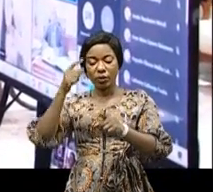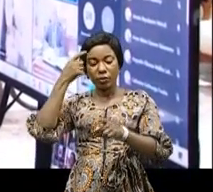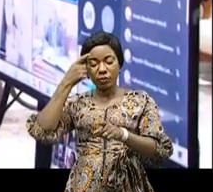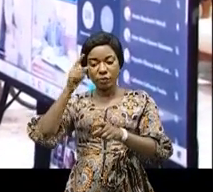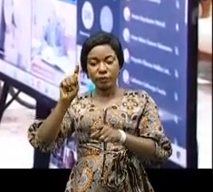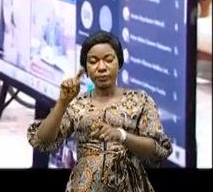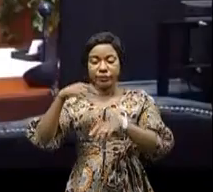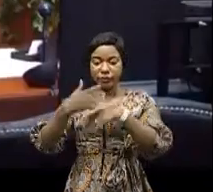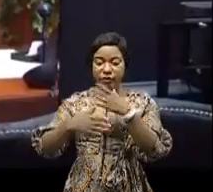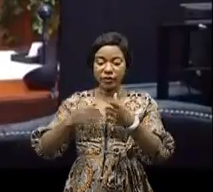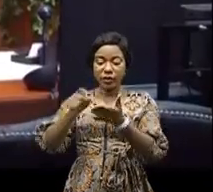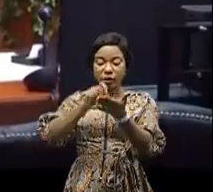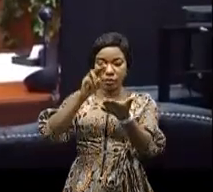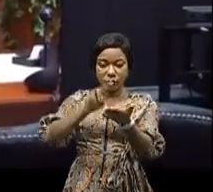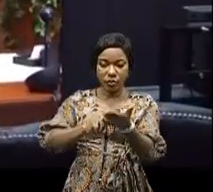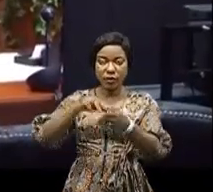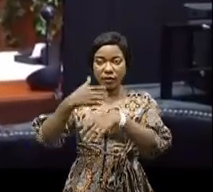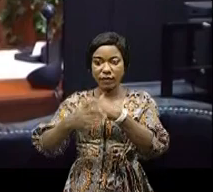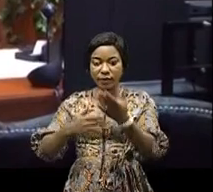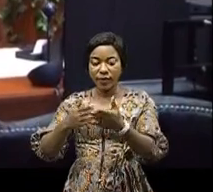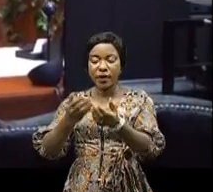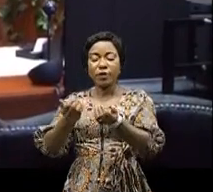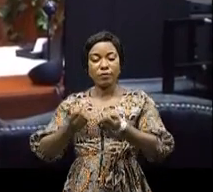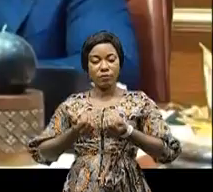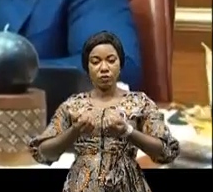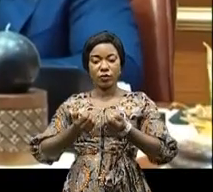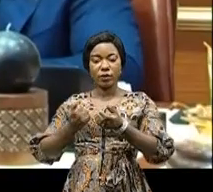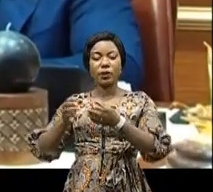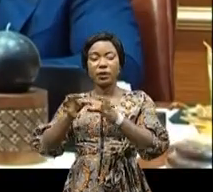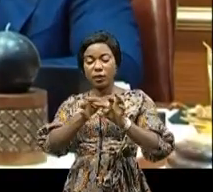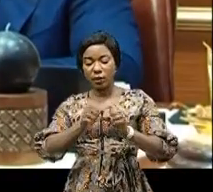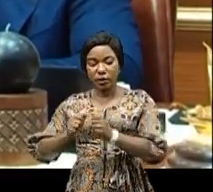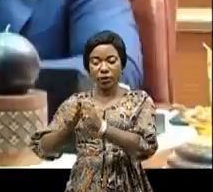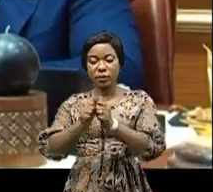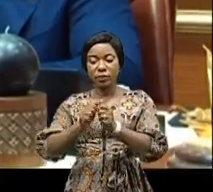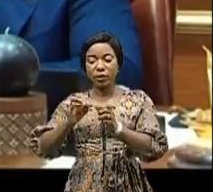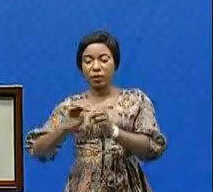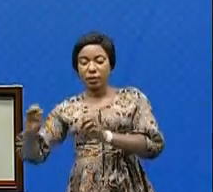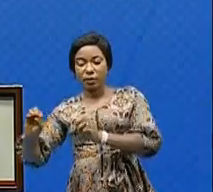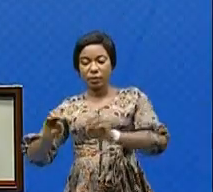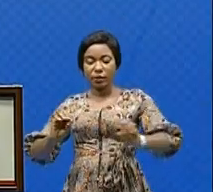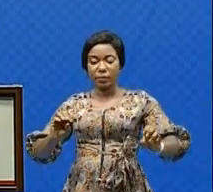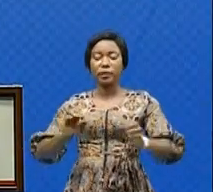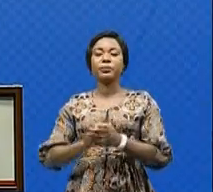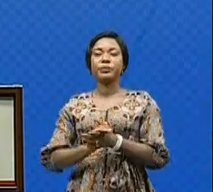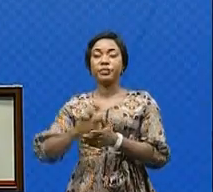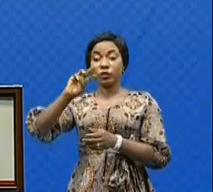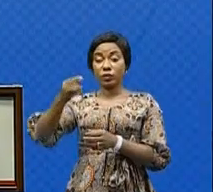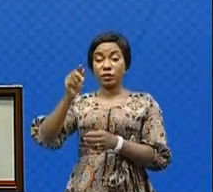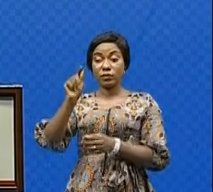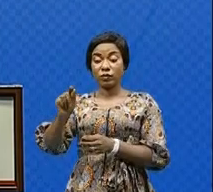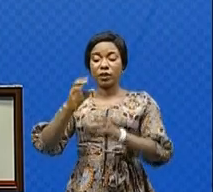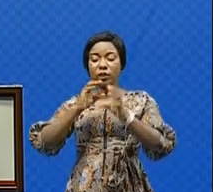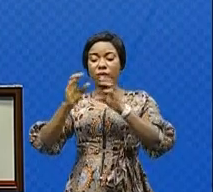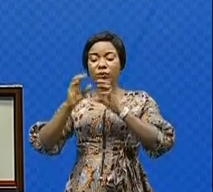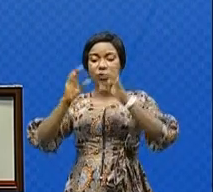l'exécution des contrats s'efface dans une volonté mutuelle gagnant-gagnant. Troisième point de la